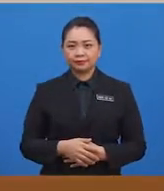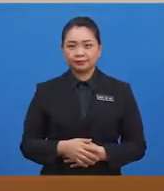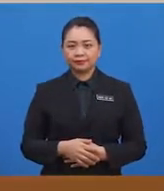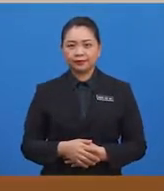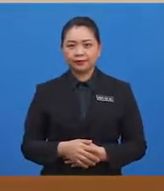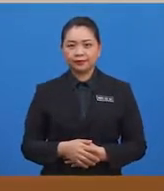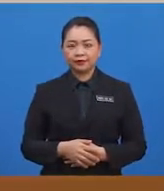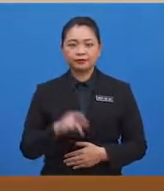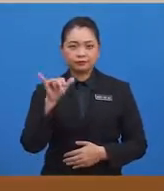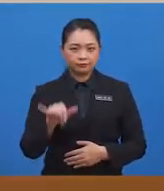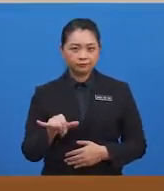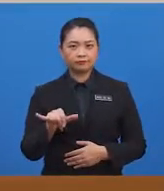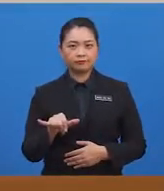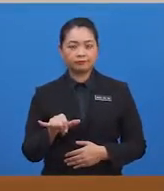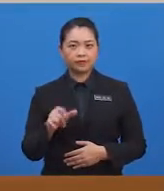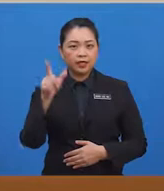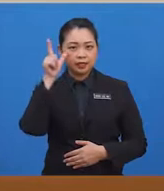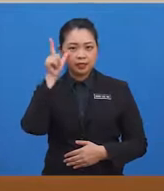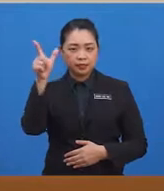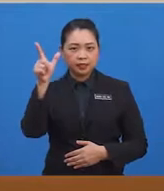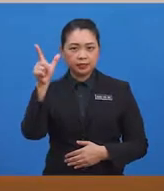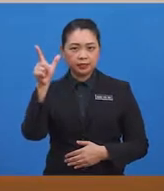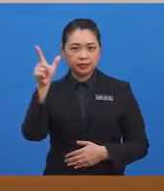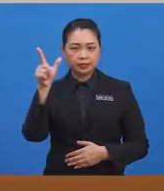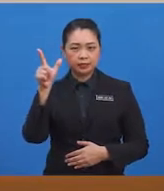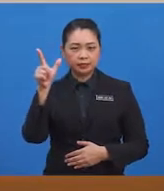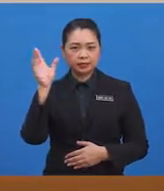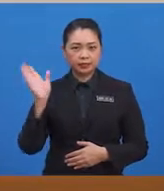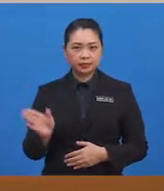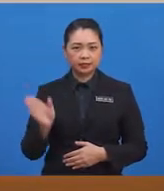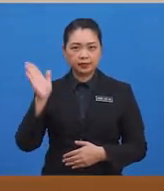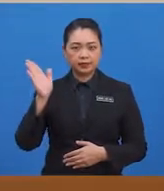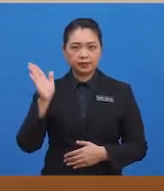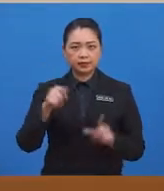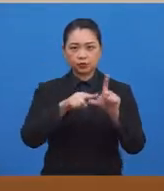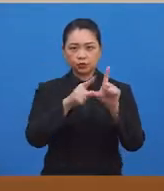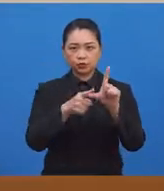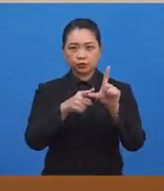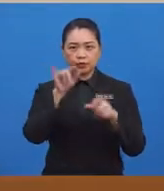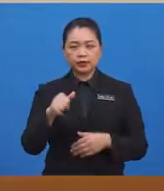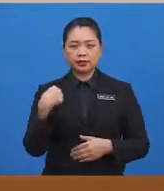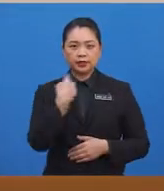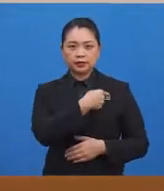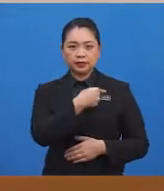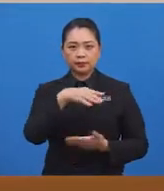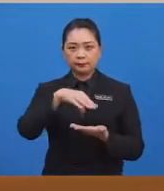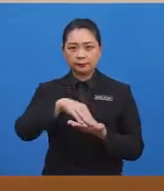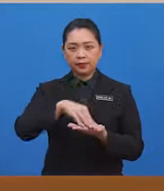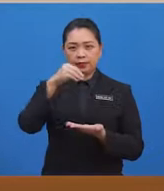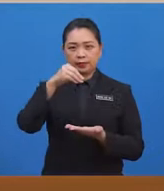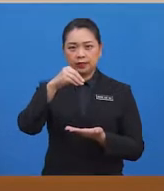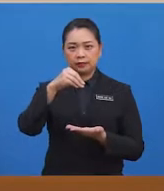Ya, lihat di sini murid-murid. Sudut yang kita pelajari adalah sudut